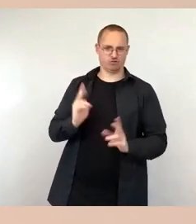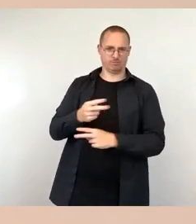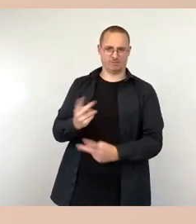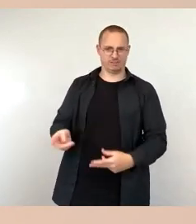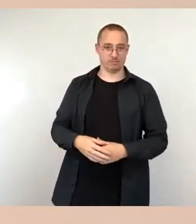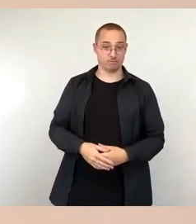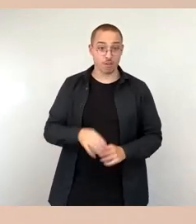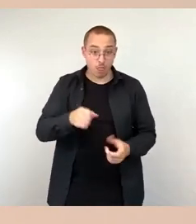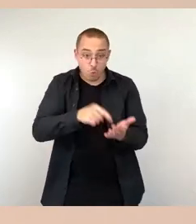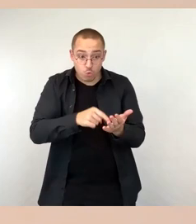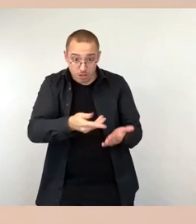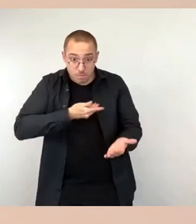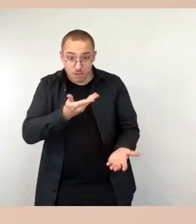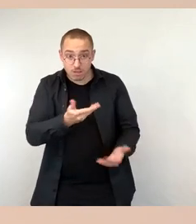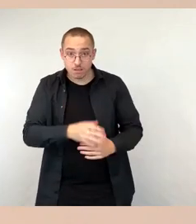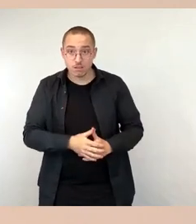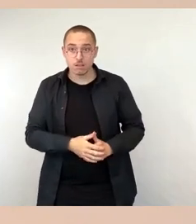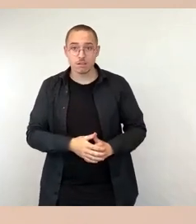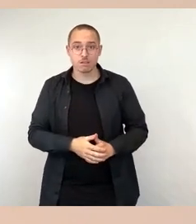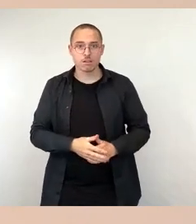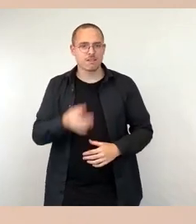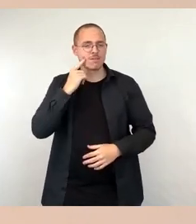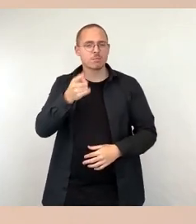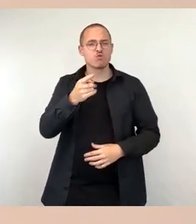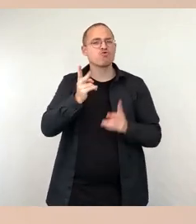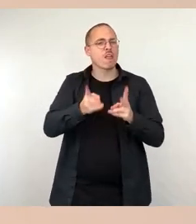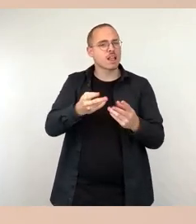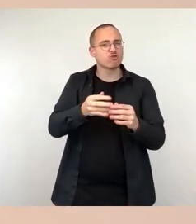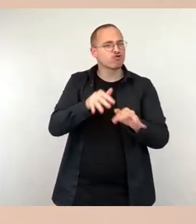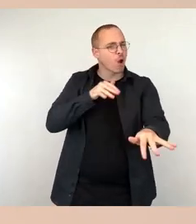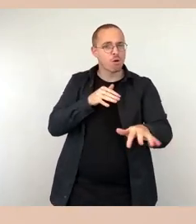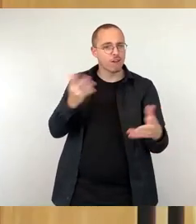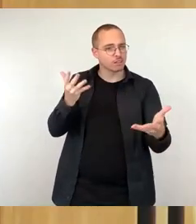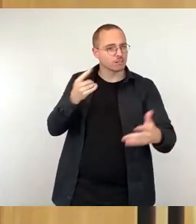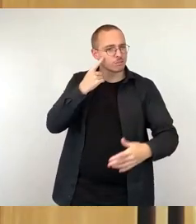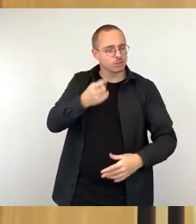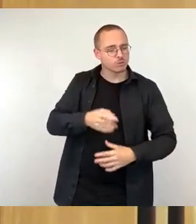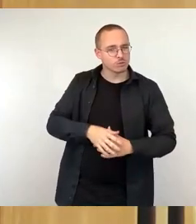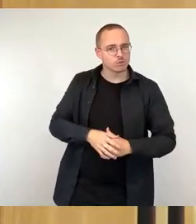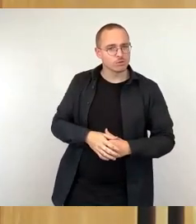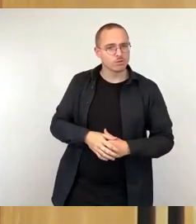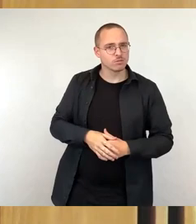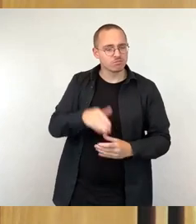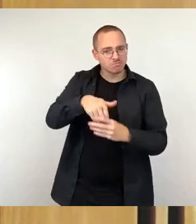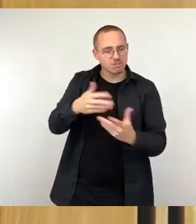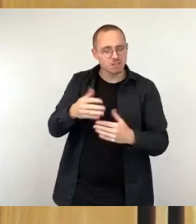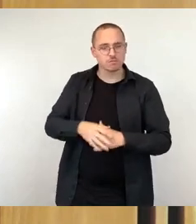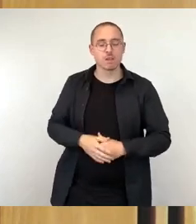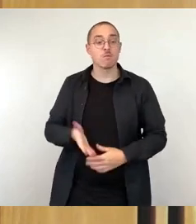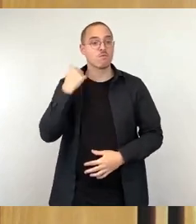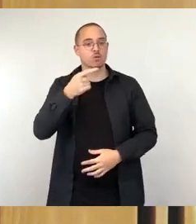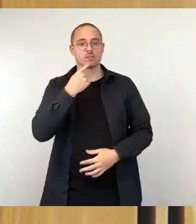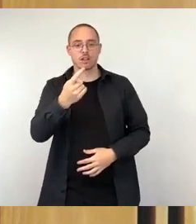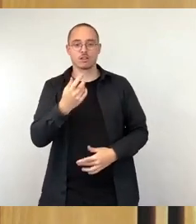Können Sie mal erklären, was Standardstau ist und was nicht Standardstau ist? Also Sie hatten vorhin gerade gesagt, dass es viele Staus gibt, auch durch